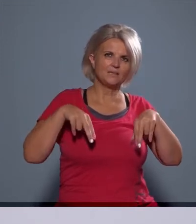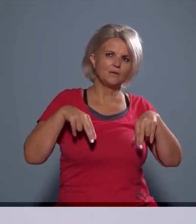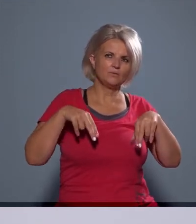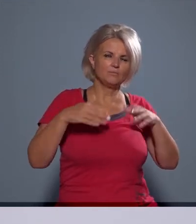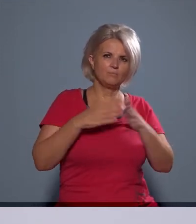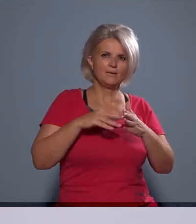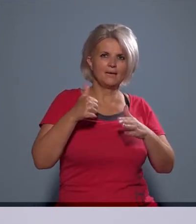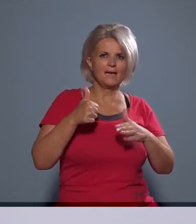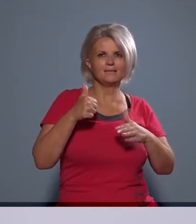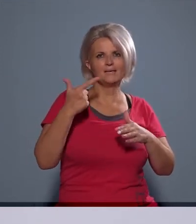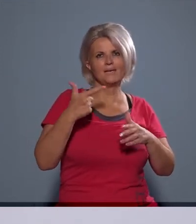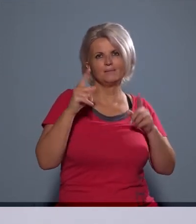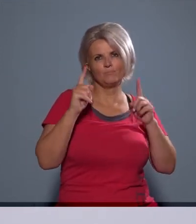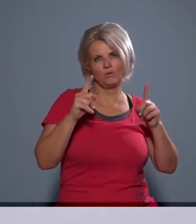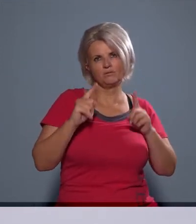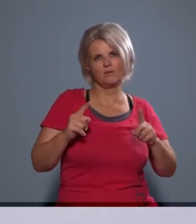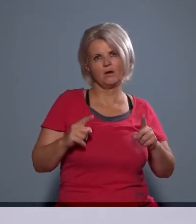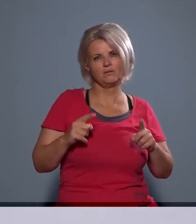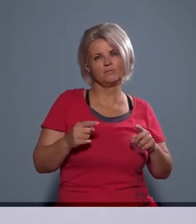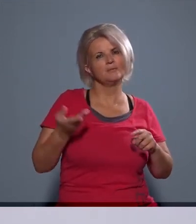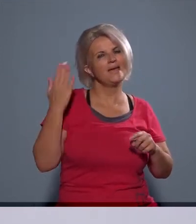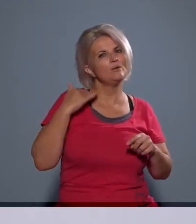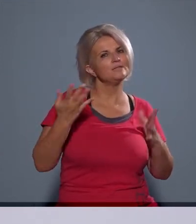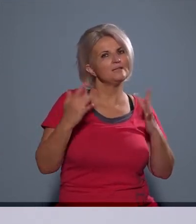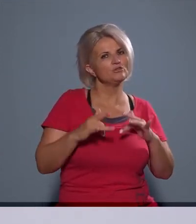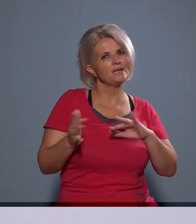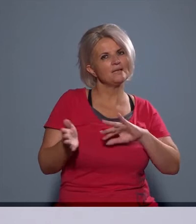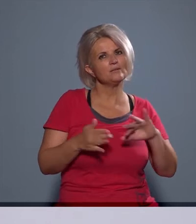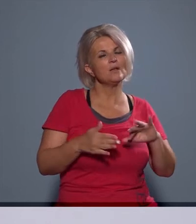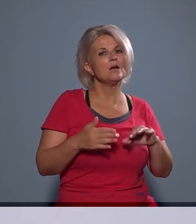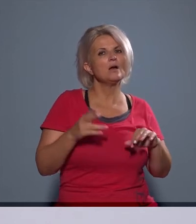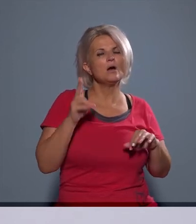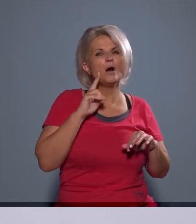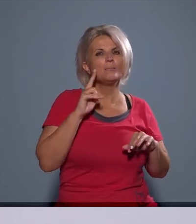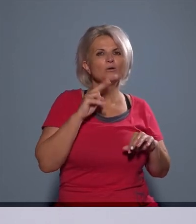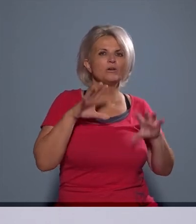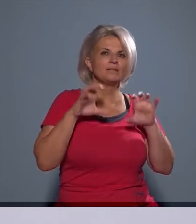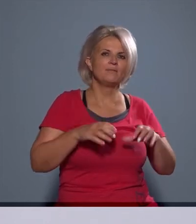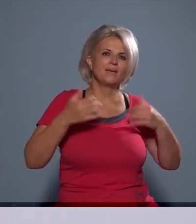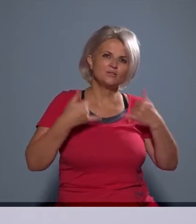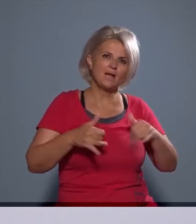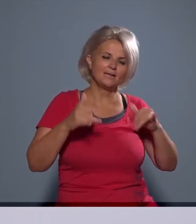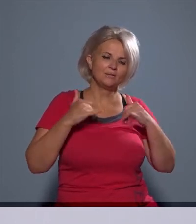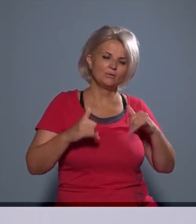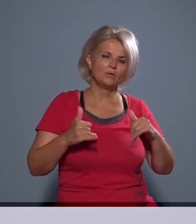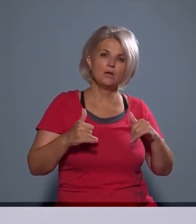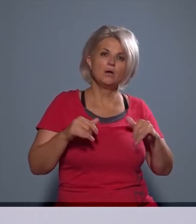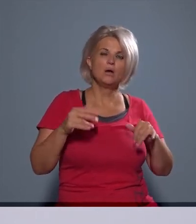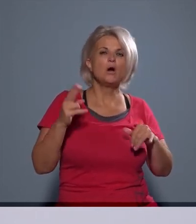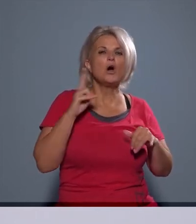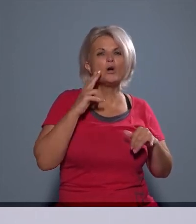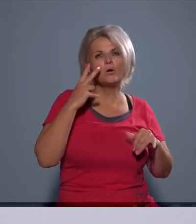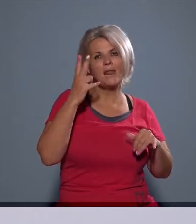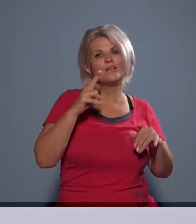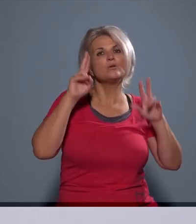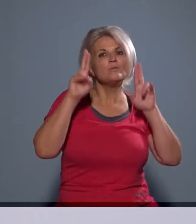még egy-két mondatot mondjak, hiszen még csak az előzetes helyzetnél tartunk. Amikor a tevékenység elindul, igazából akkor